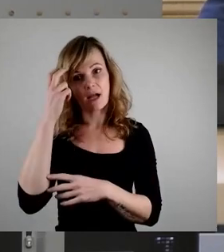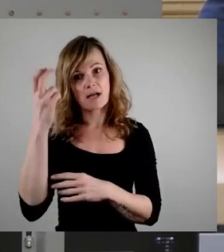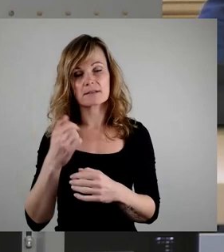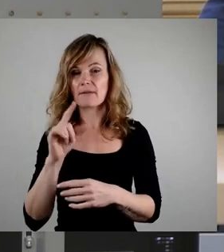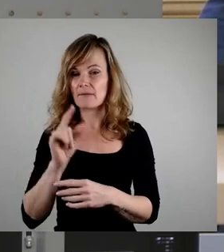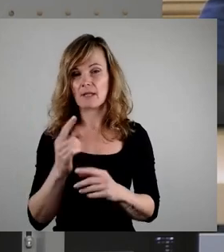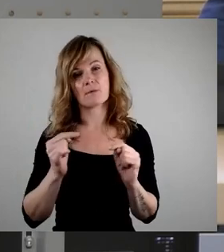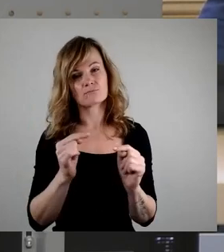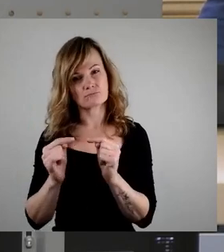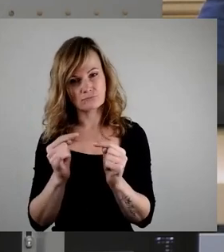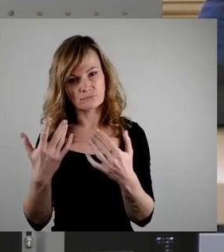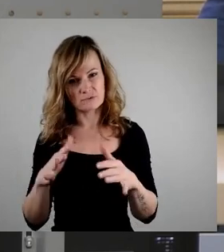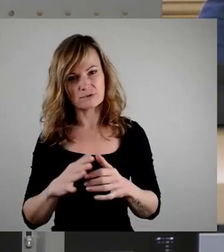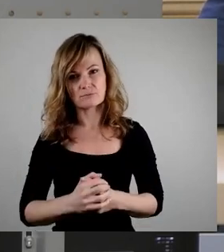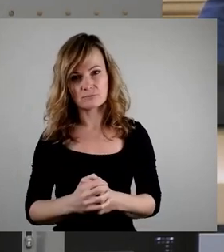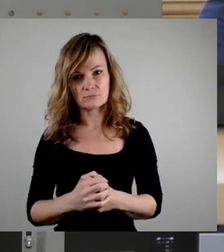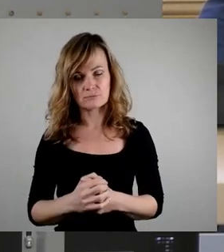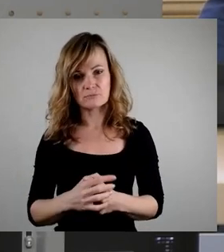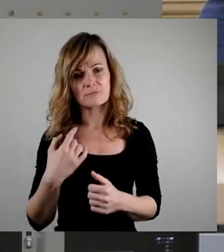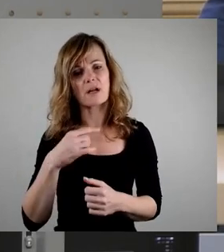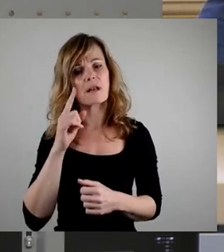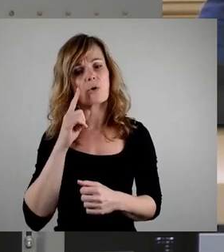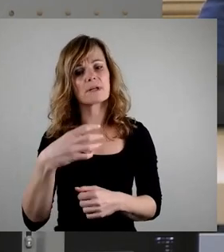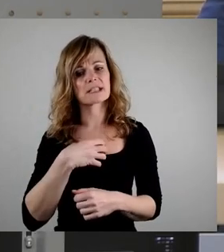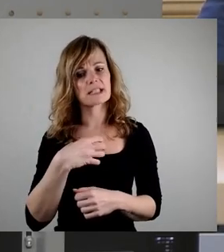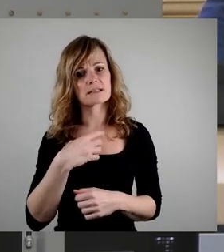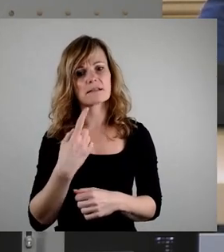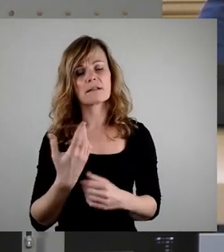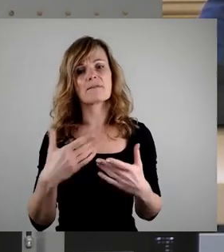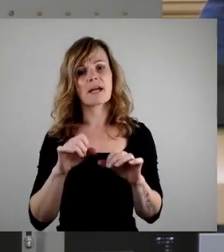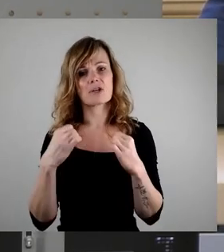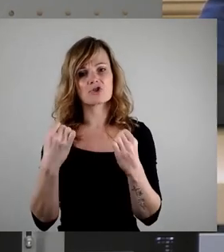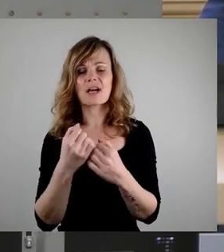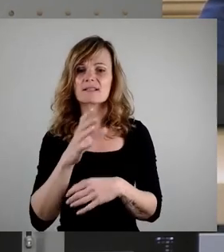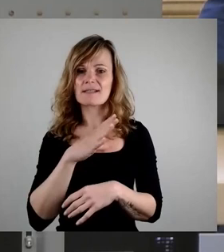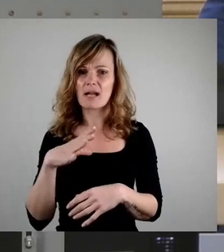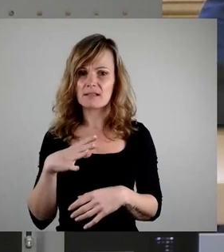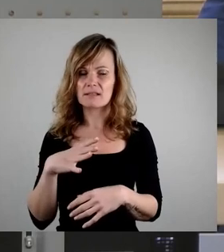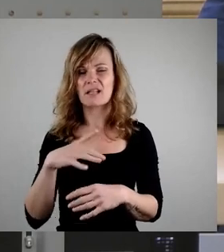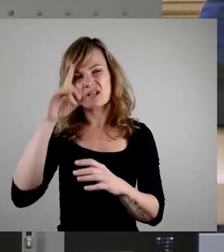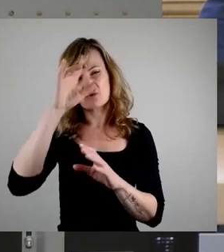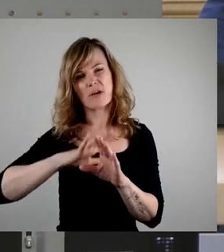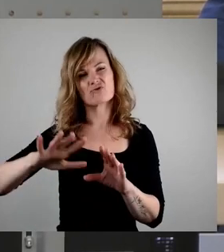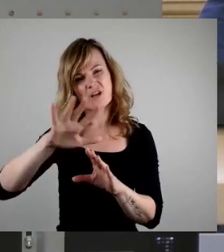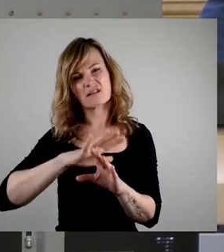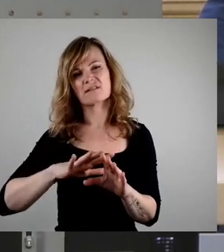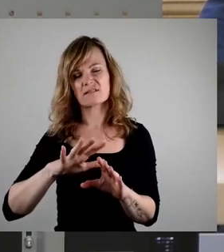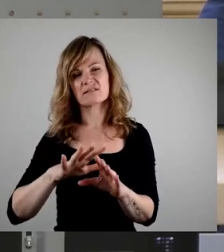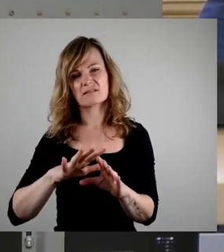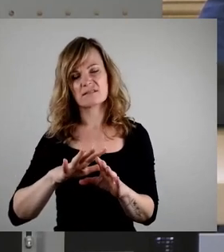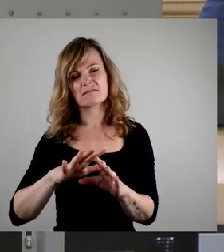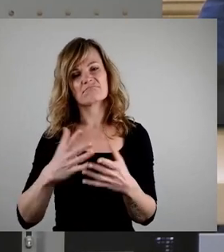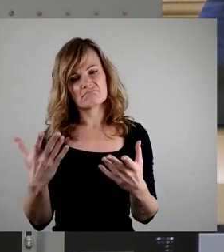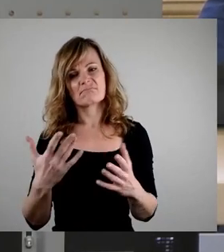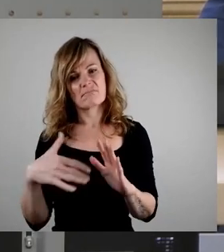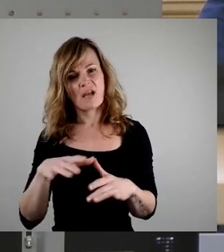Ich glaube, da haben wir in Dresden, im Freistaat Sachsen deutschlandweit doch erhebliche Potenziale und wir